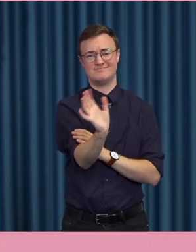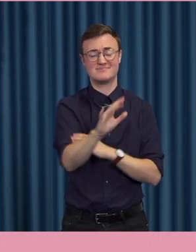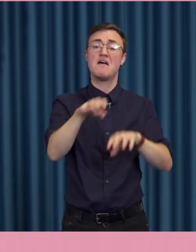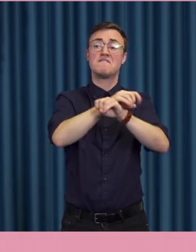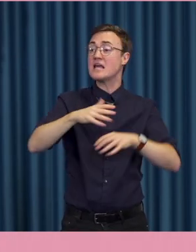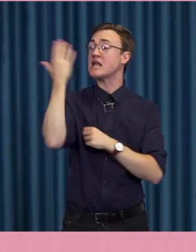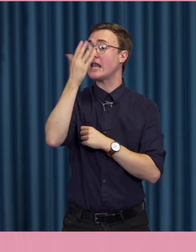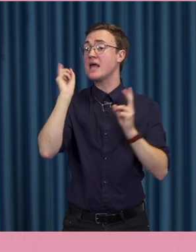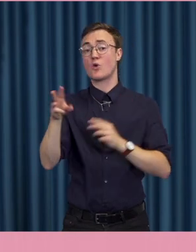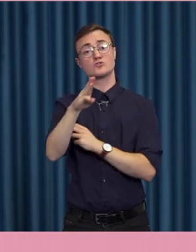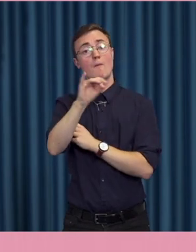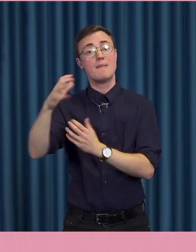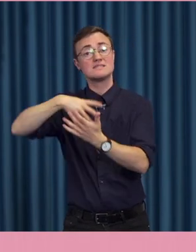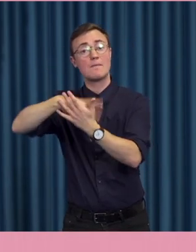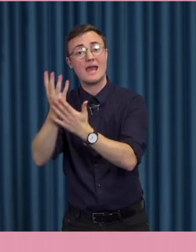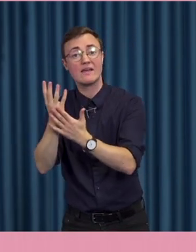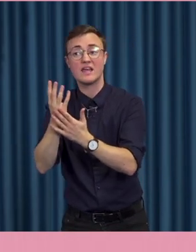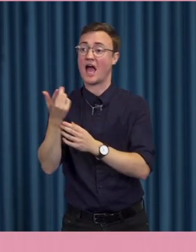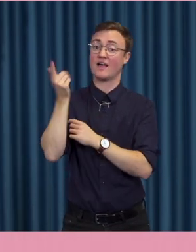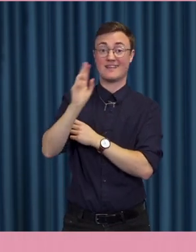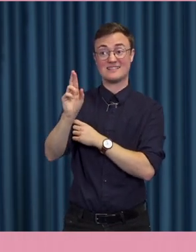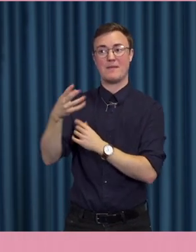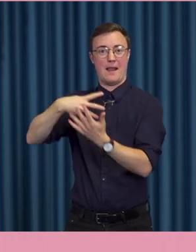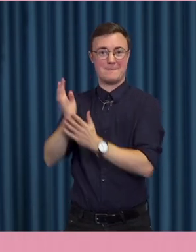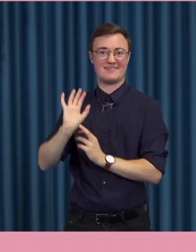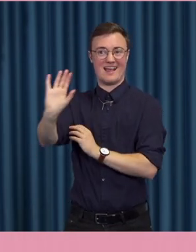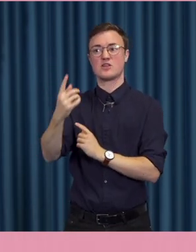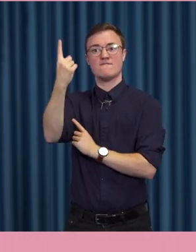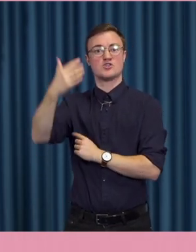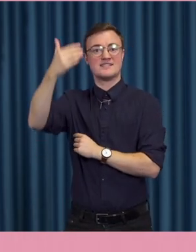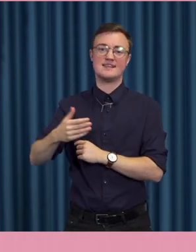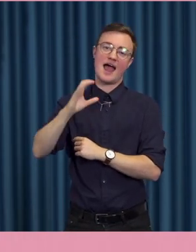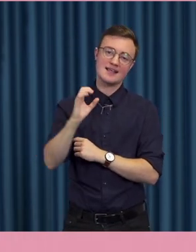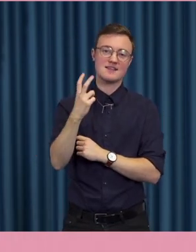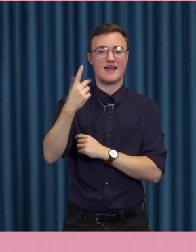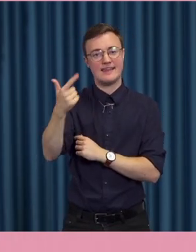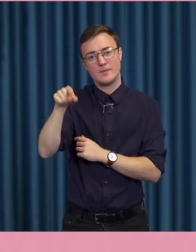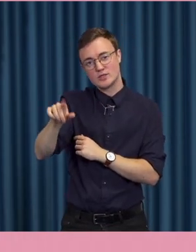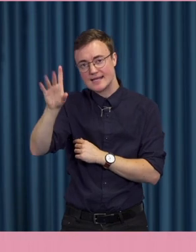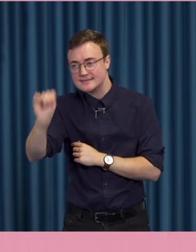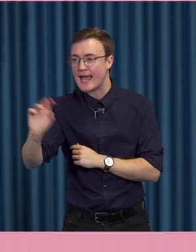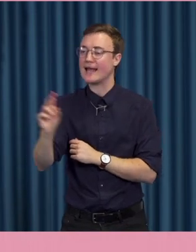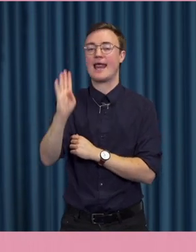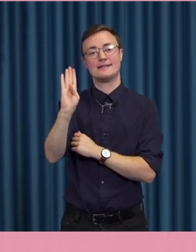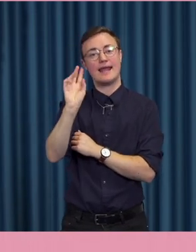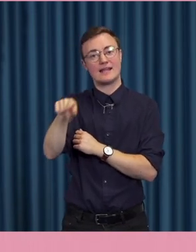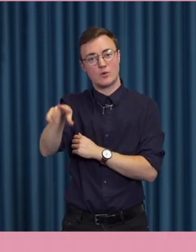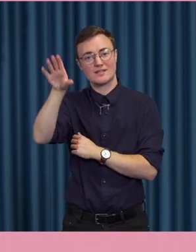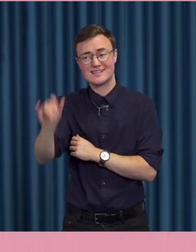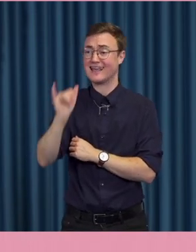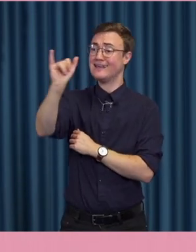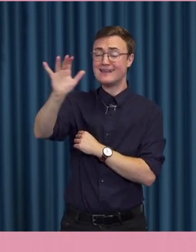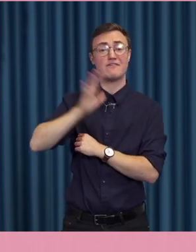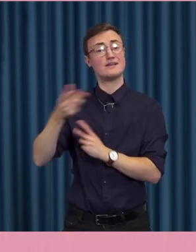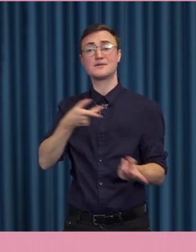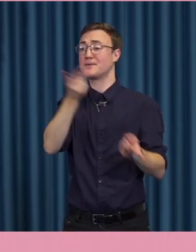massmedier också genom att gå till mediernas första sidor som svt.se eller dm.se. Där de kan då förväntas ta del av samma nyheter